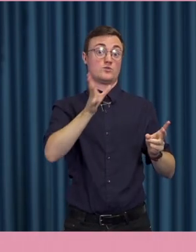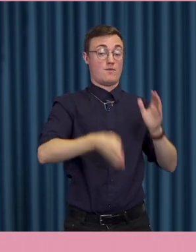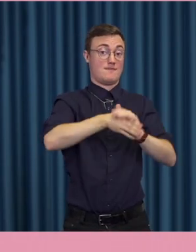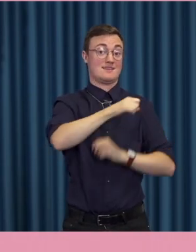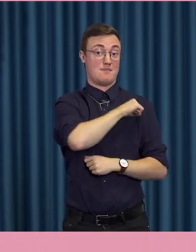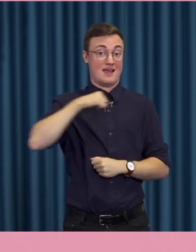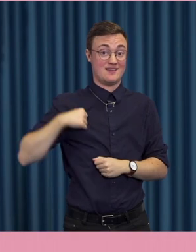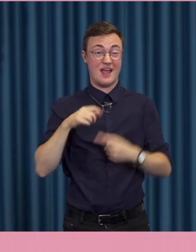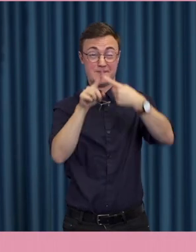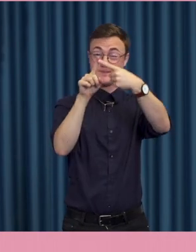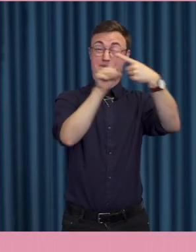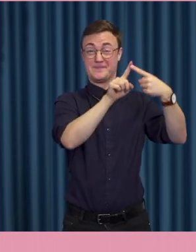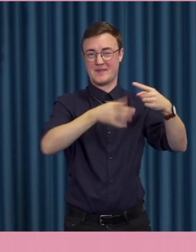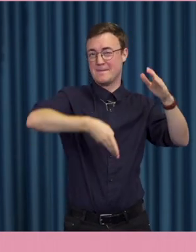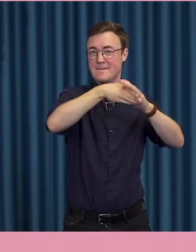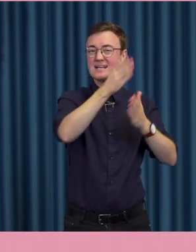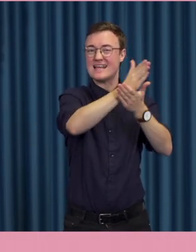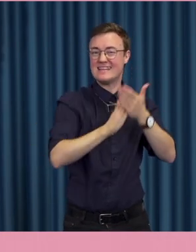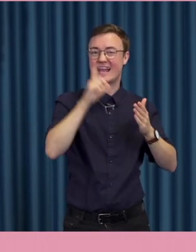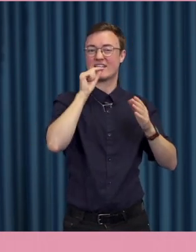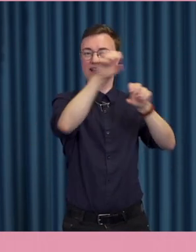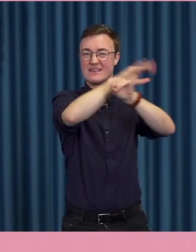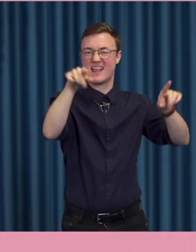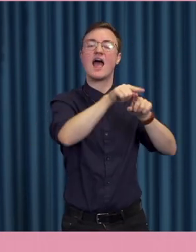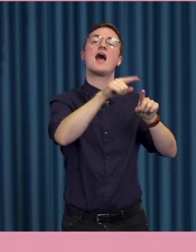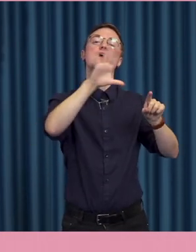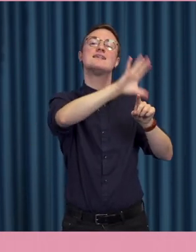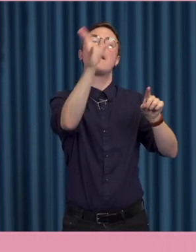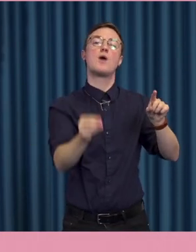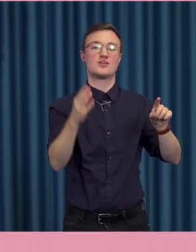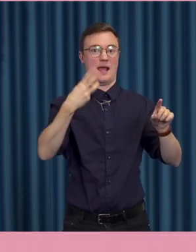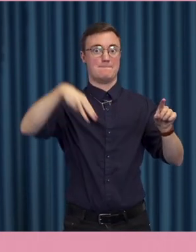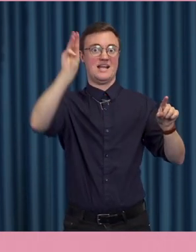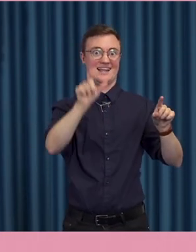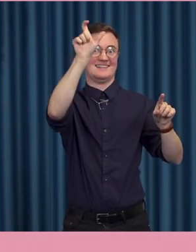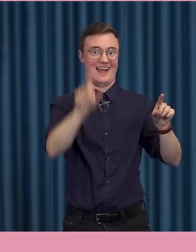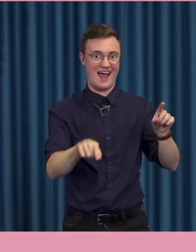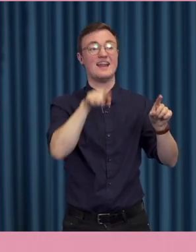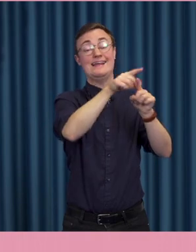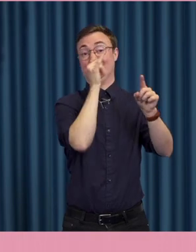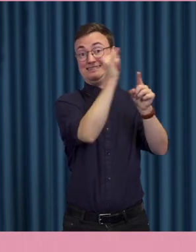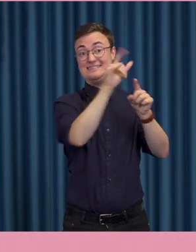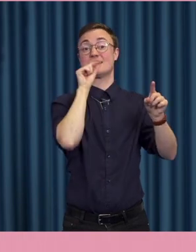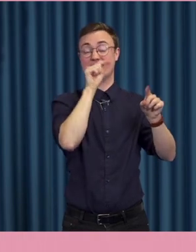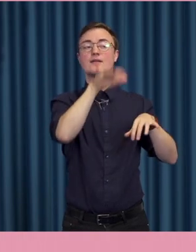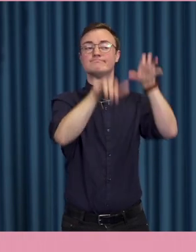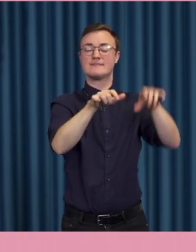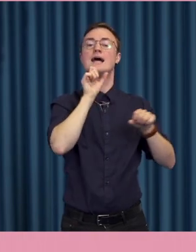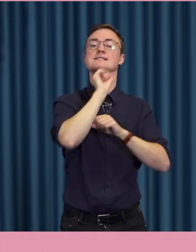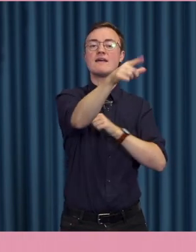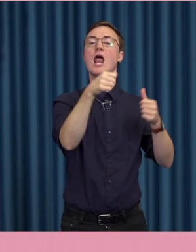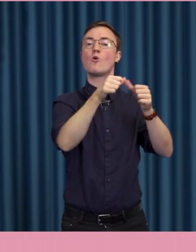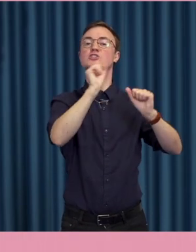Första platsen över det mest spridda tweetet innehavs av en japansk miljardär som i den här tweeten lovade att